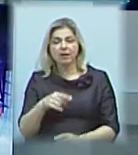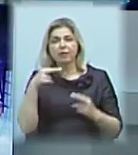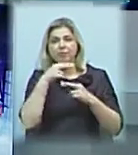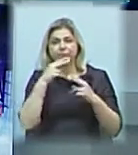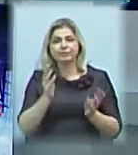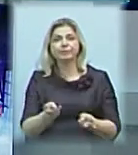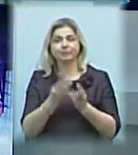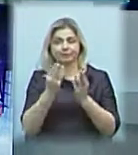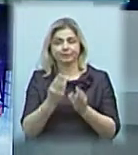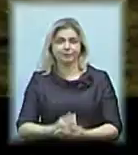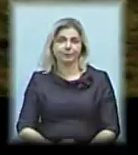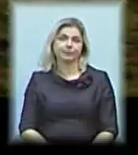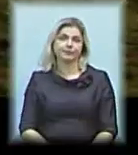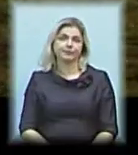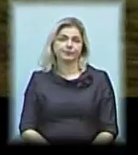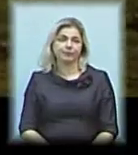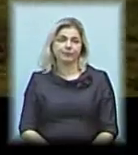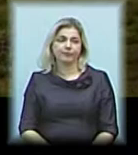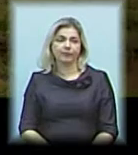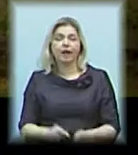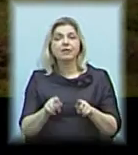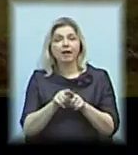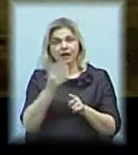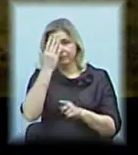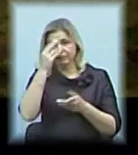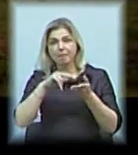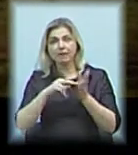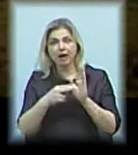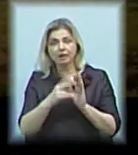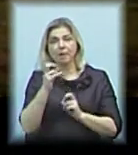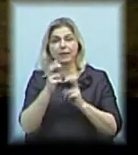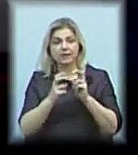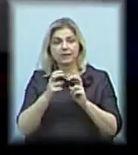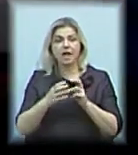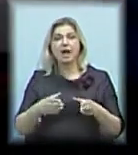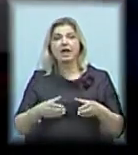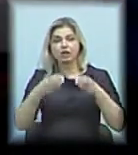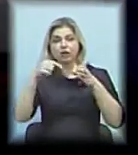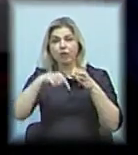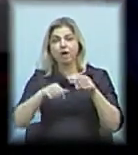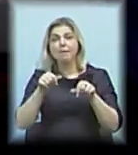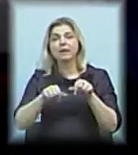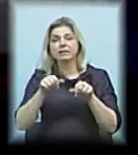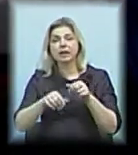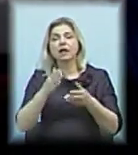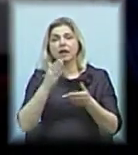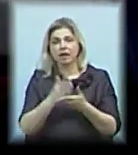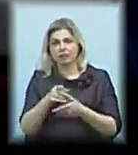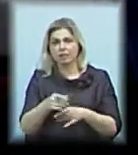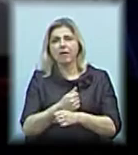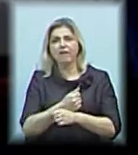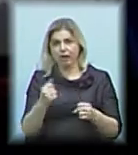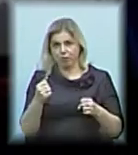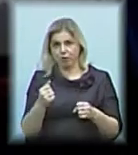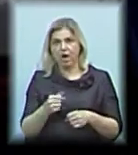зріджені вуглеводи. За тактичним задумом на підприємстві у резервуарі з бензином ємністю 3 тисячі кубічних метрів стався вибух.